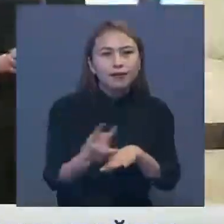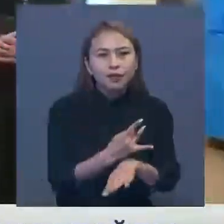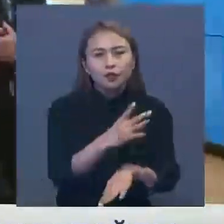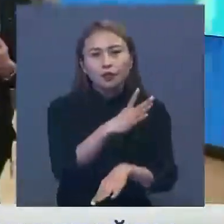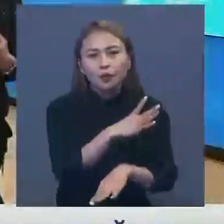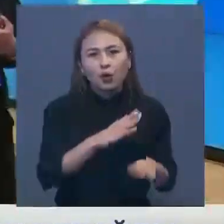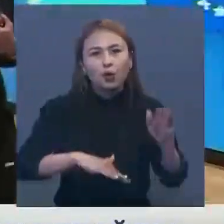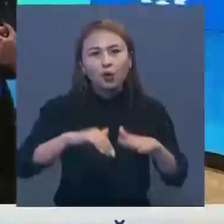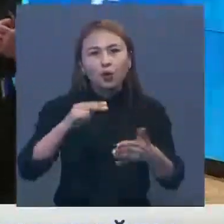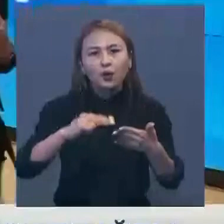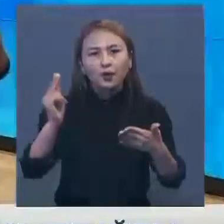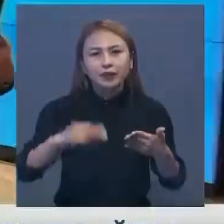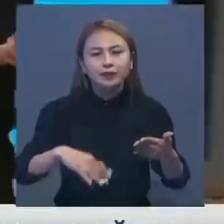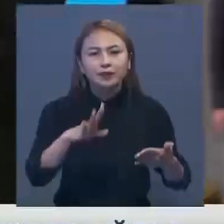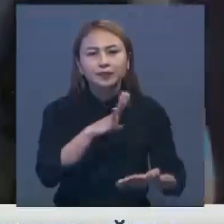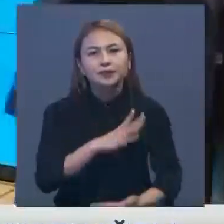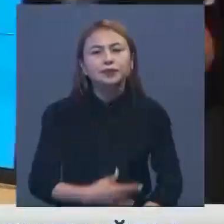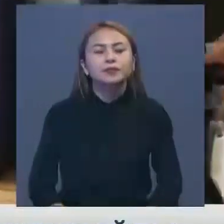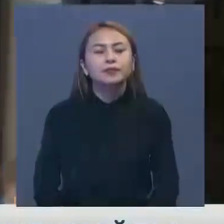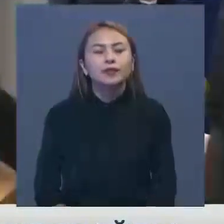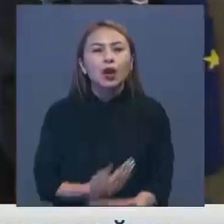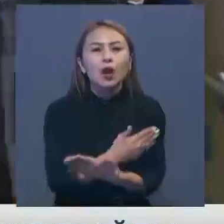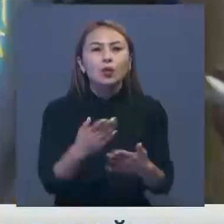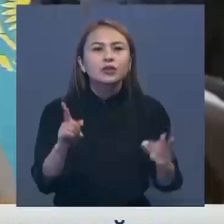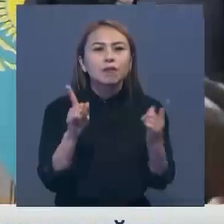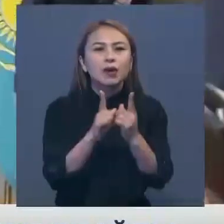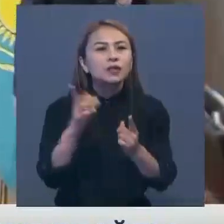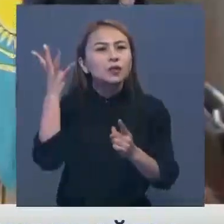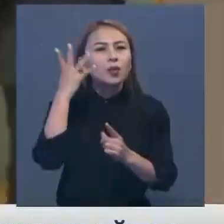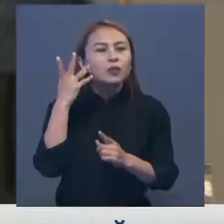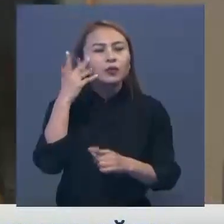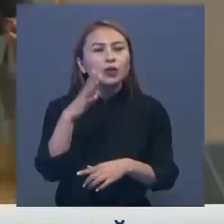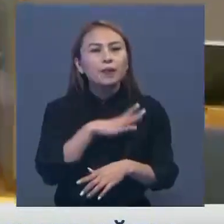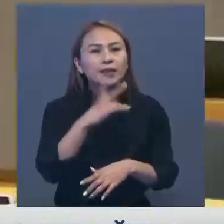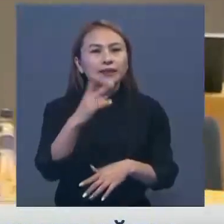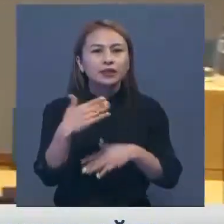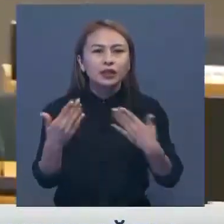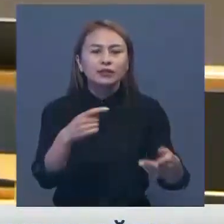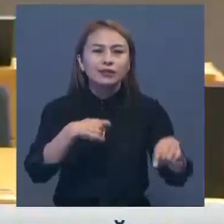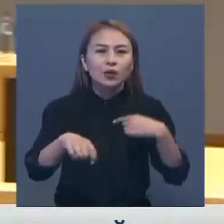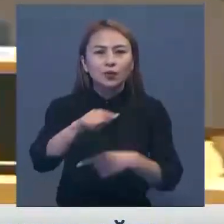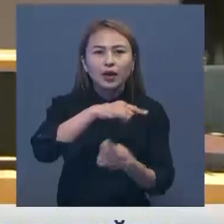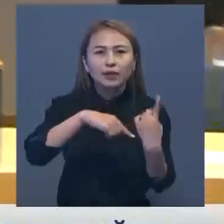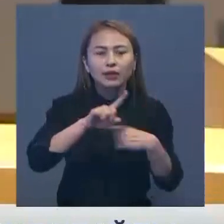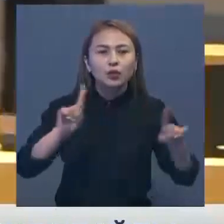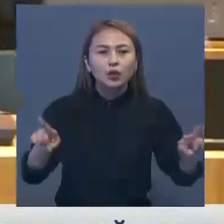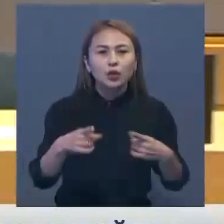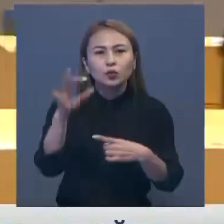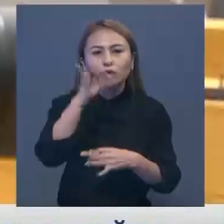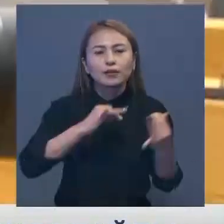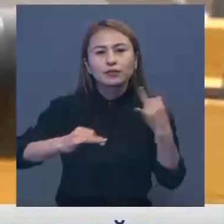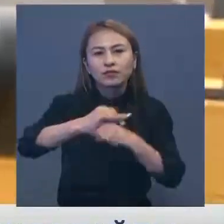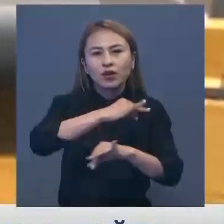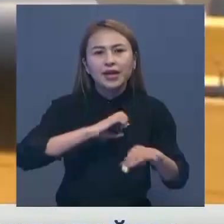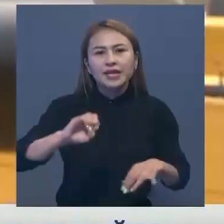қол қойған мемлекет. Ал осы бас қосуда тараптар екі жақты саудайын алымен ұлғайту мәселелерін талқылап,